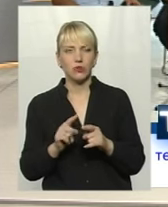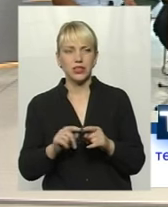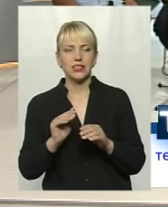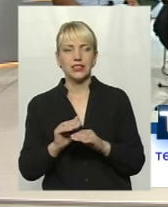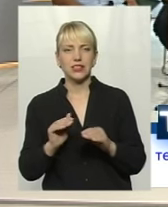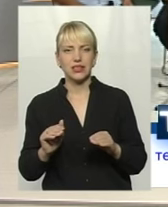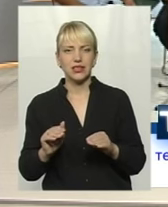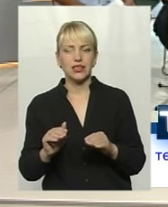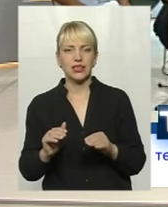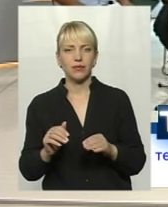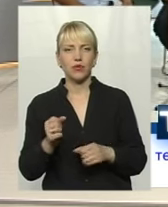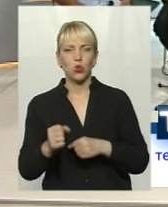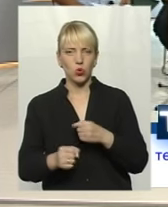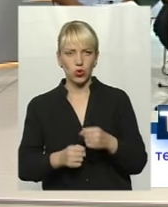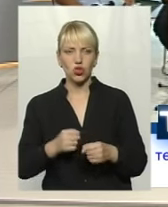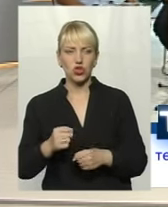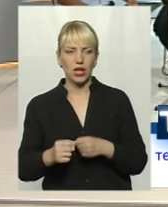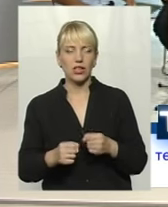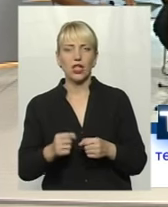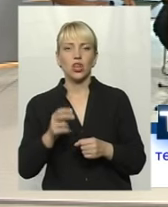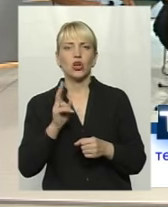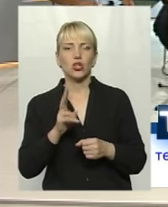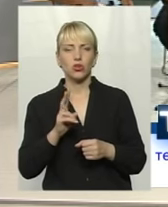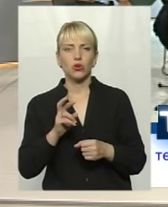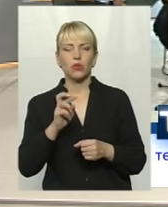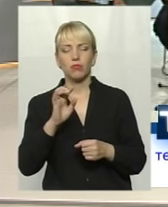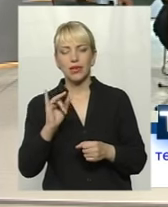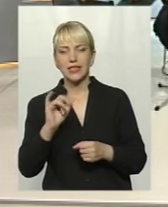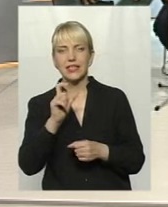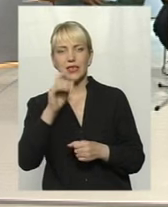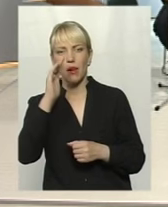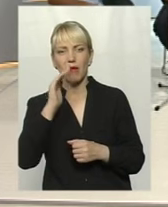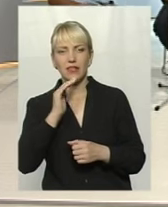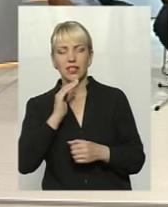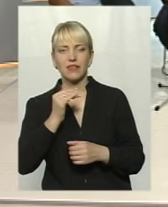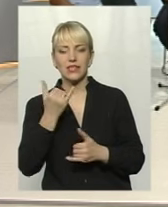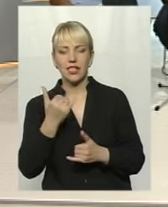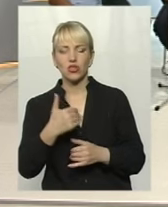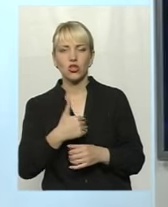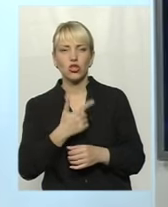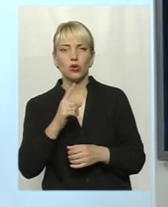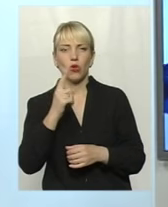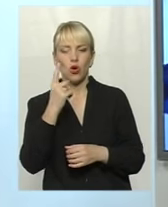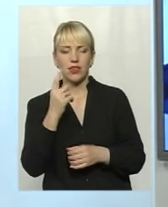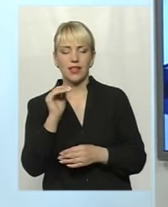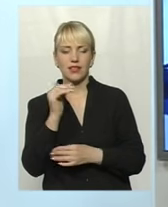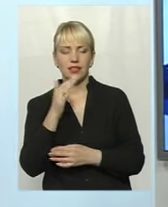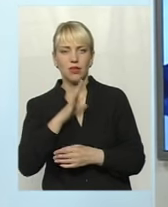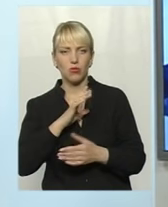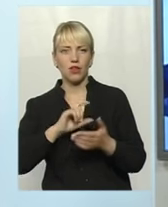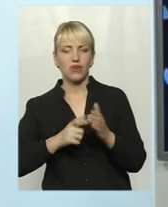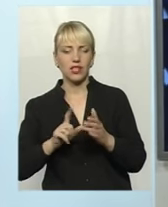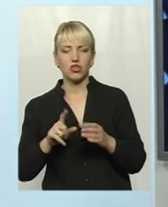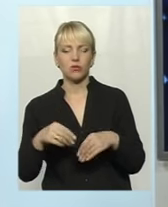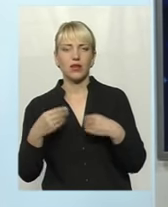доїжджали... Ну, звісно, хто би з батьків би зараз би хотів би, щоб дитина одна в класі була, і щоб їй надавали знання.